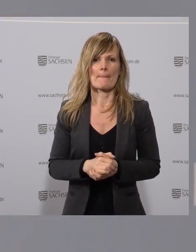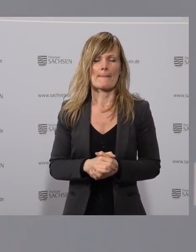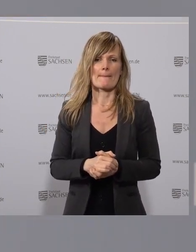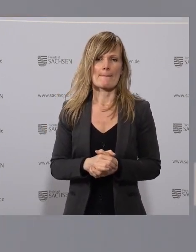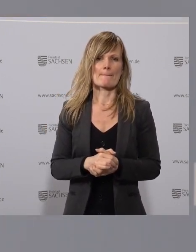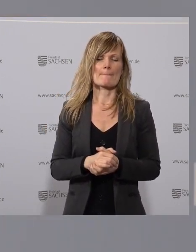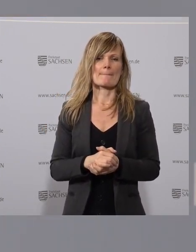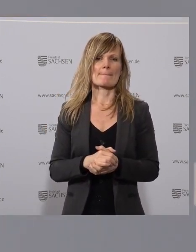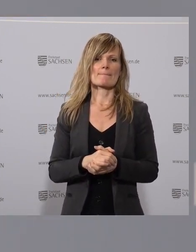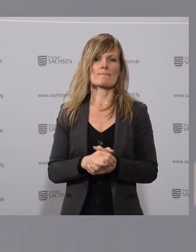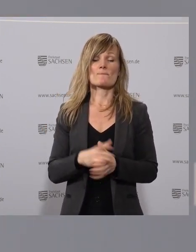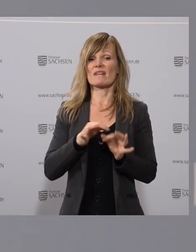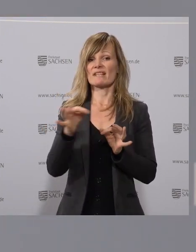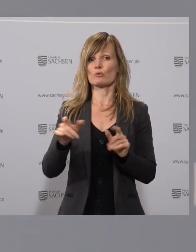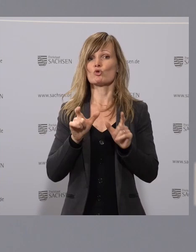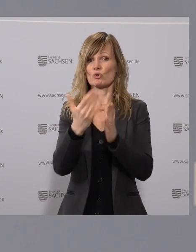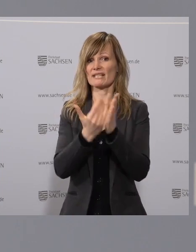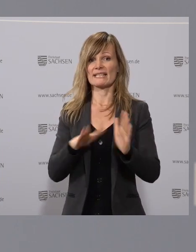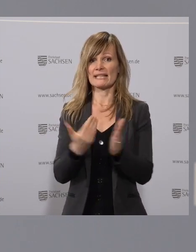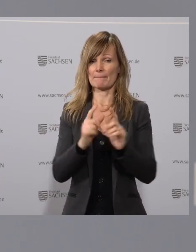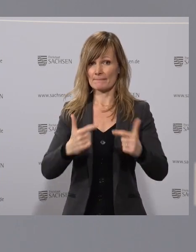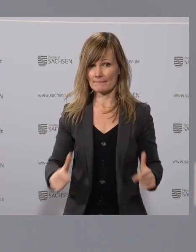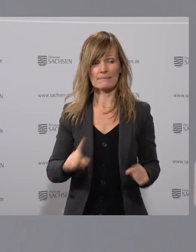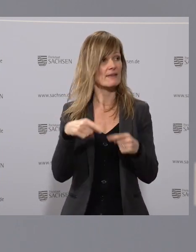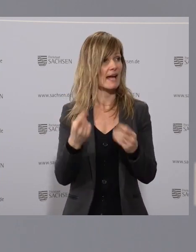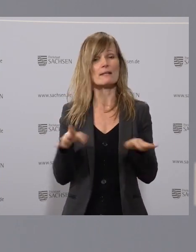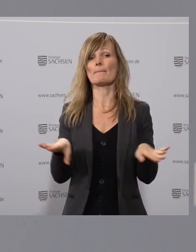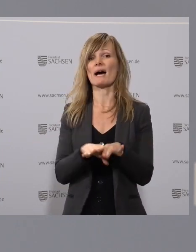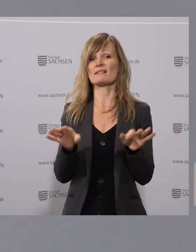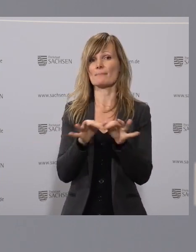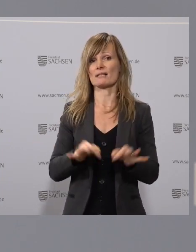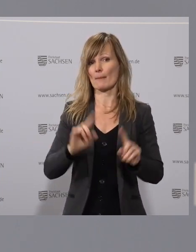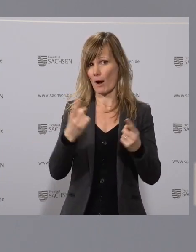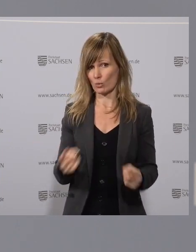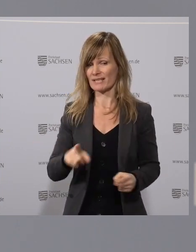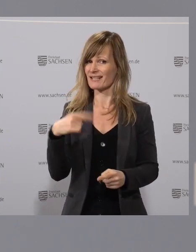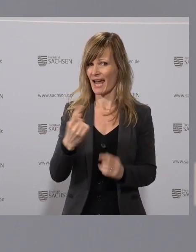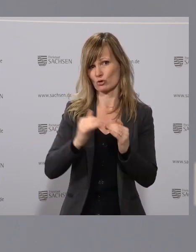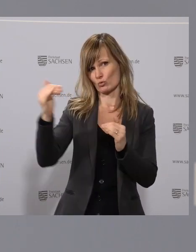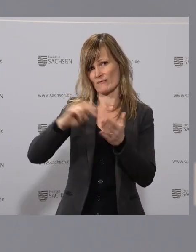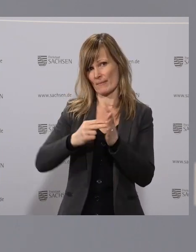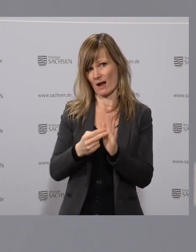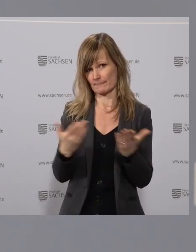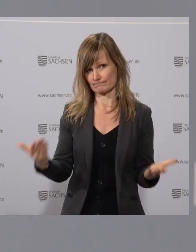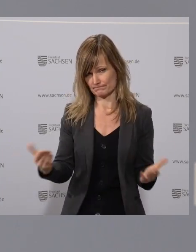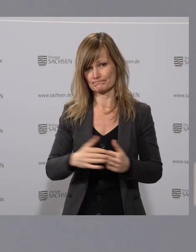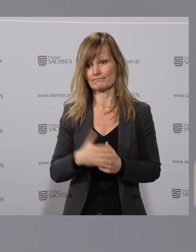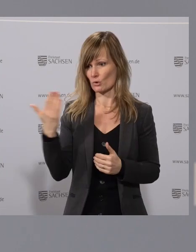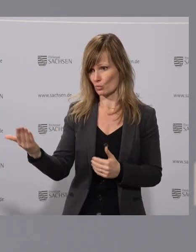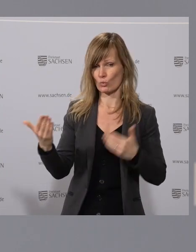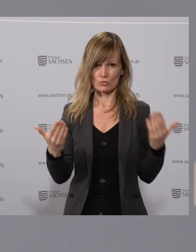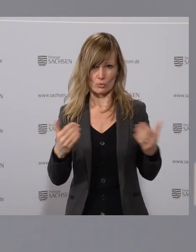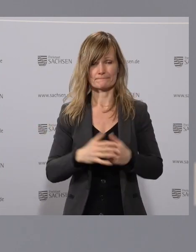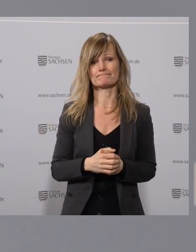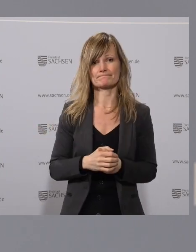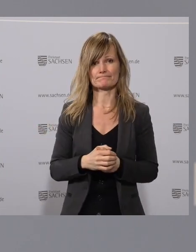das eine ist, wenn es kein Infektionsschutzgesetz mehr gibt, gibt es auch keine Basismaßnahmen mehr. Da habe ich auch keinen Stufenplan mehr. Also das eine bedingt ja das andere. Wenn